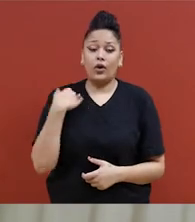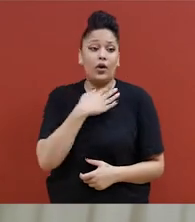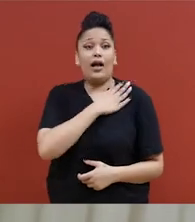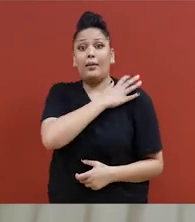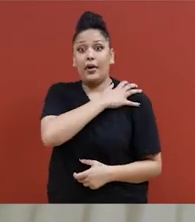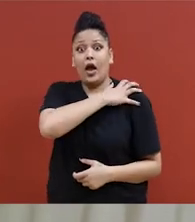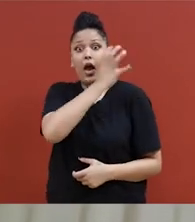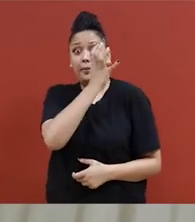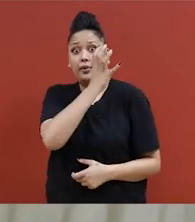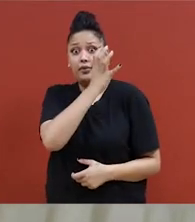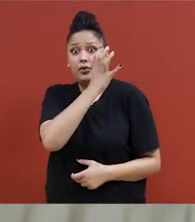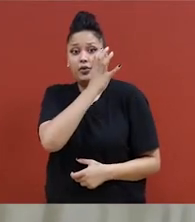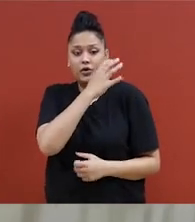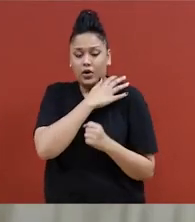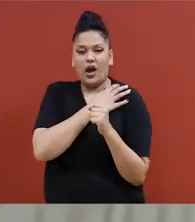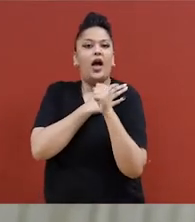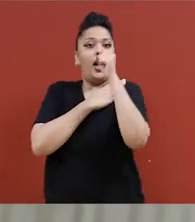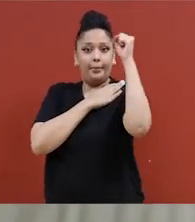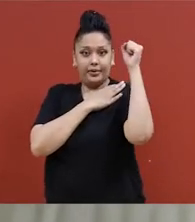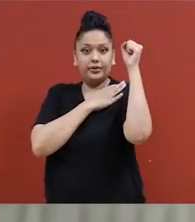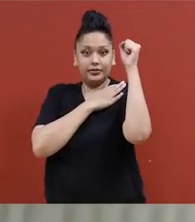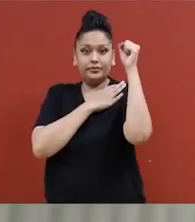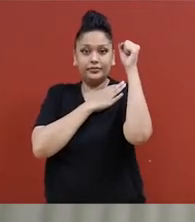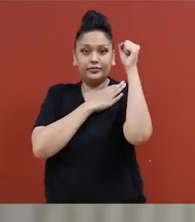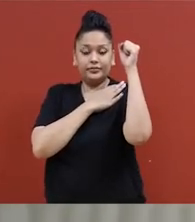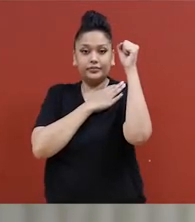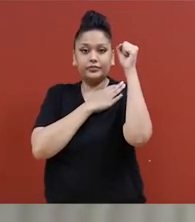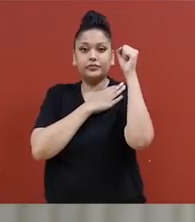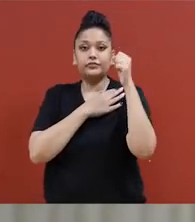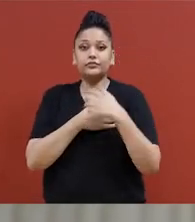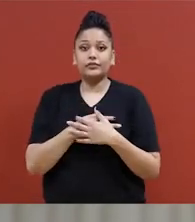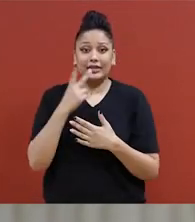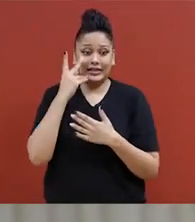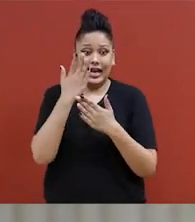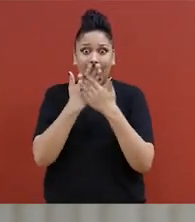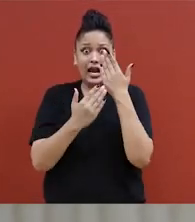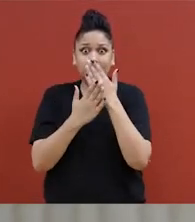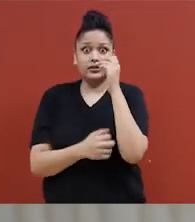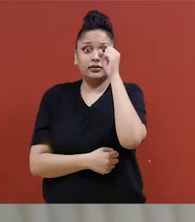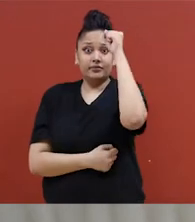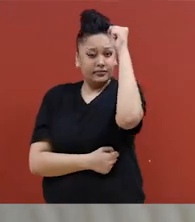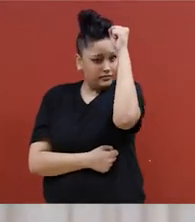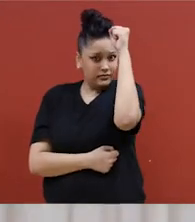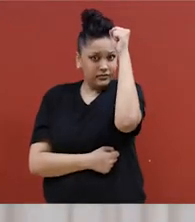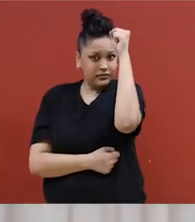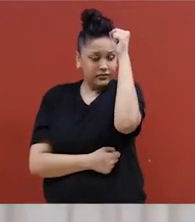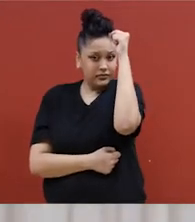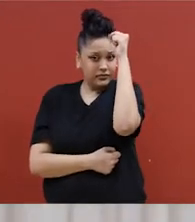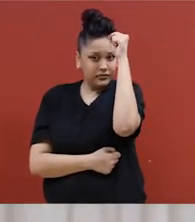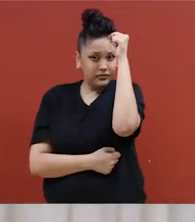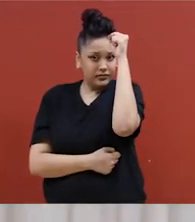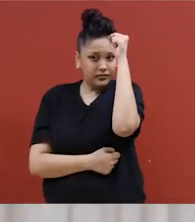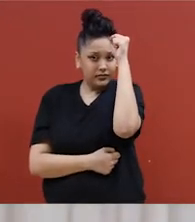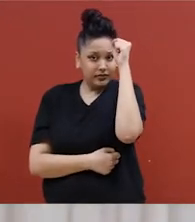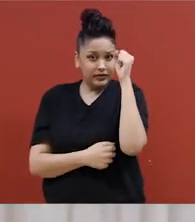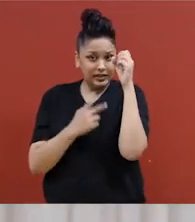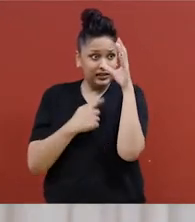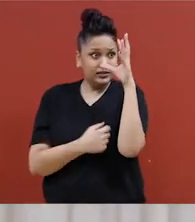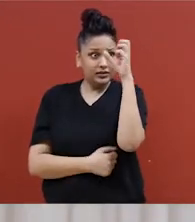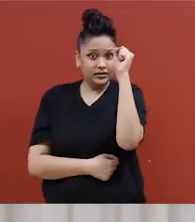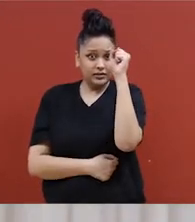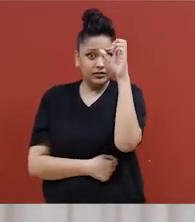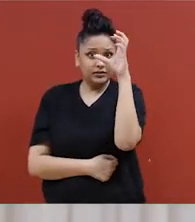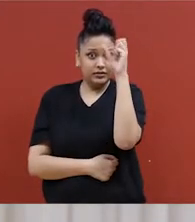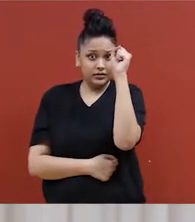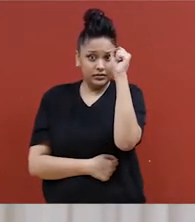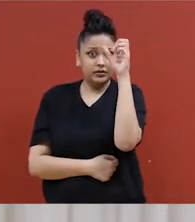Vous avez vu que j'ai changé la main de mon bras élevé. J'ai plié, plié, Deb serre le